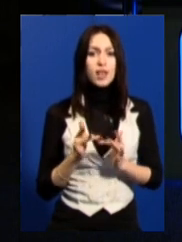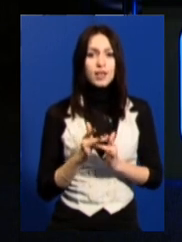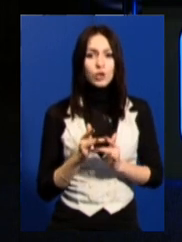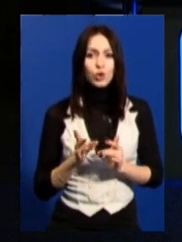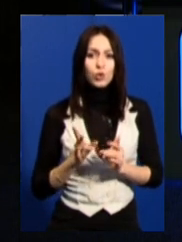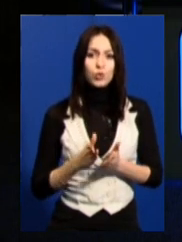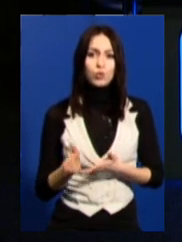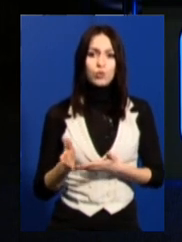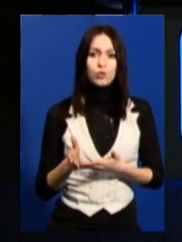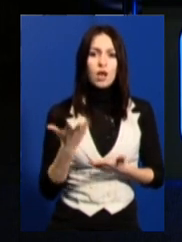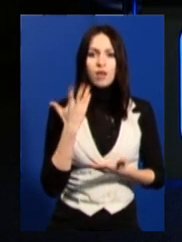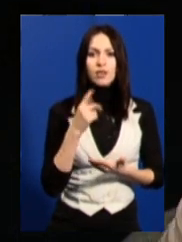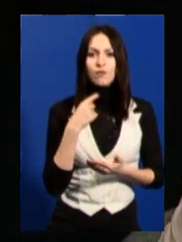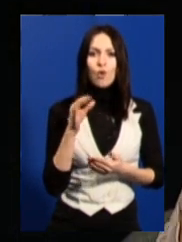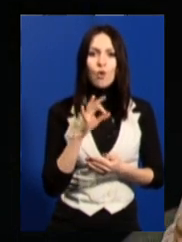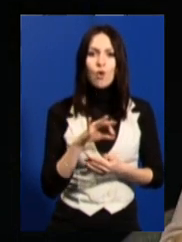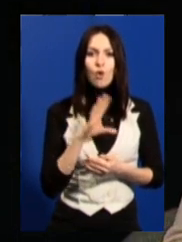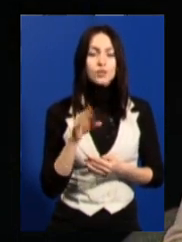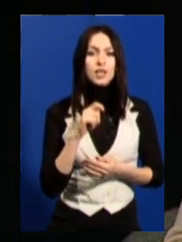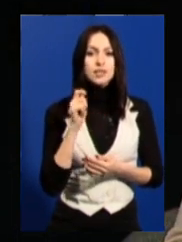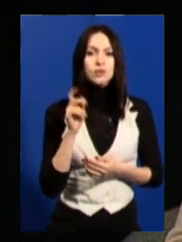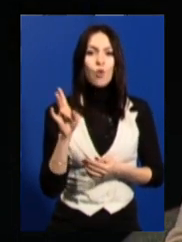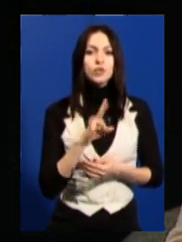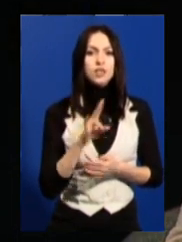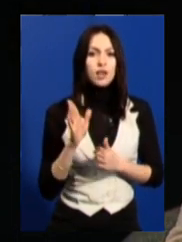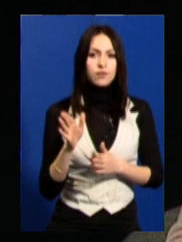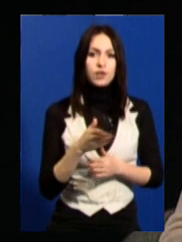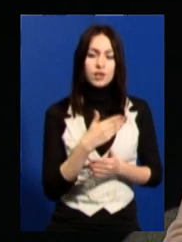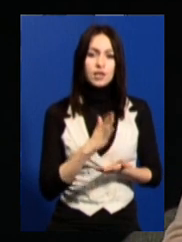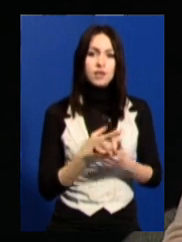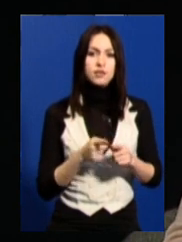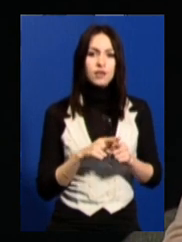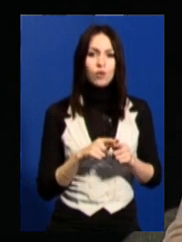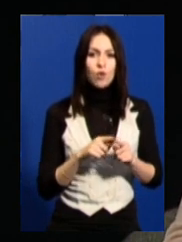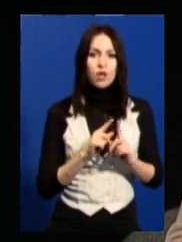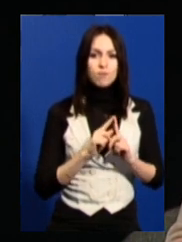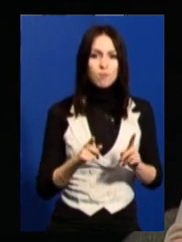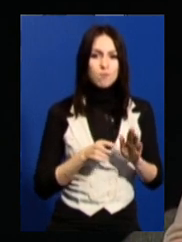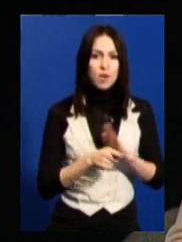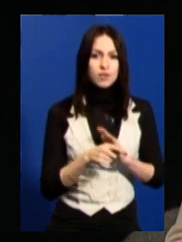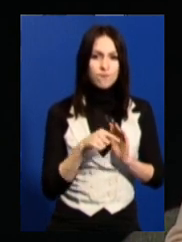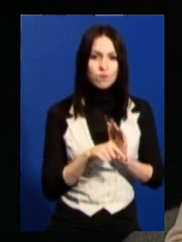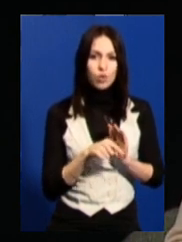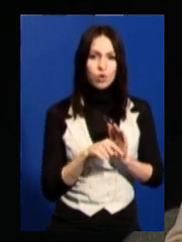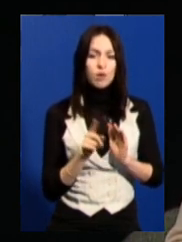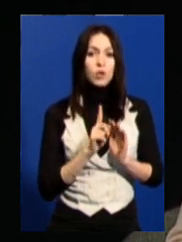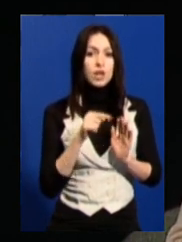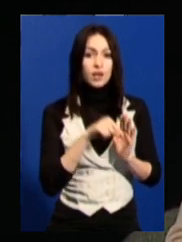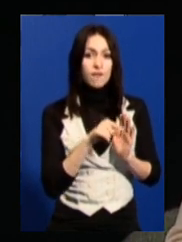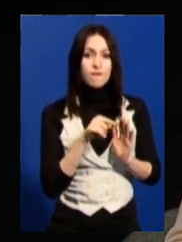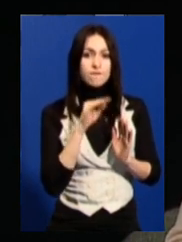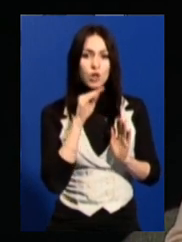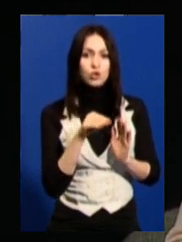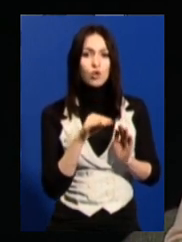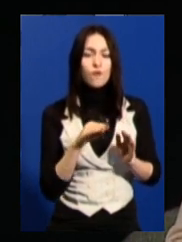коли мова йде про Вселенську церкву, тут є такий подвох. Тому що оця філософія